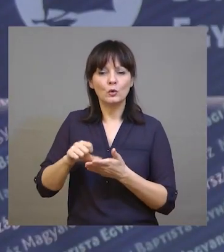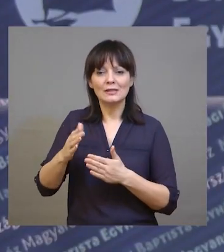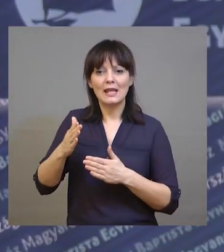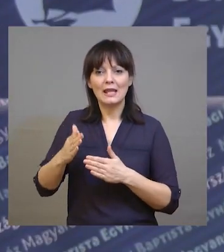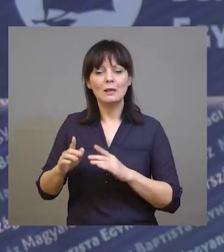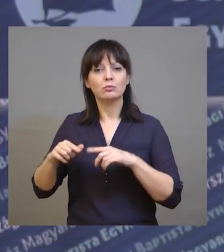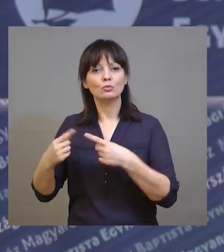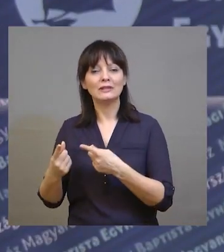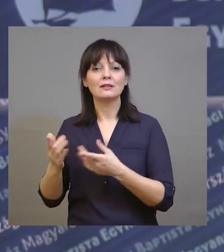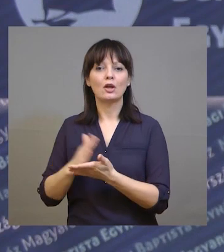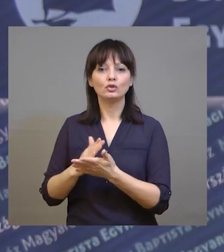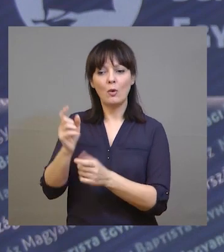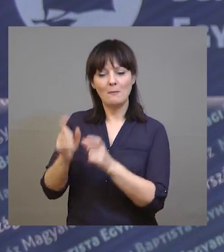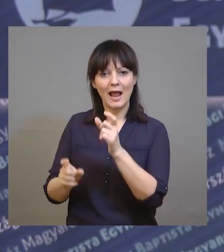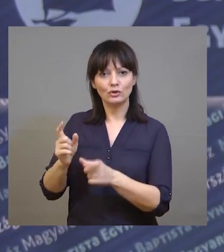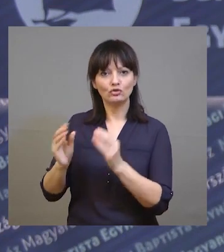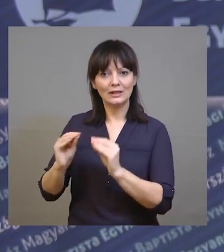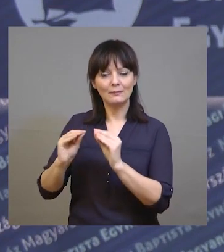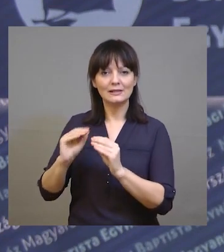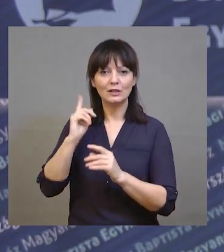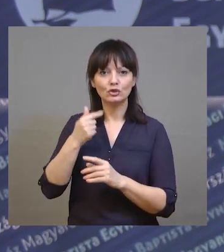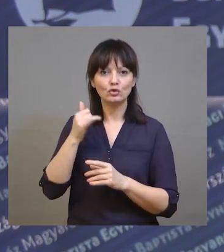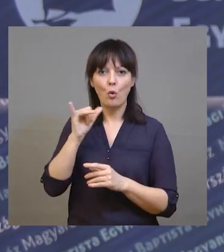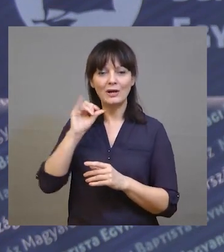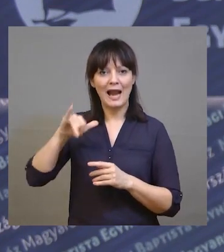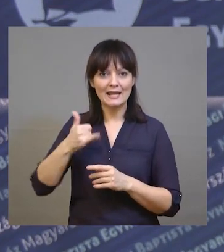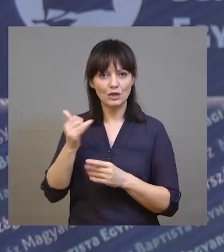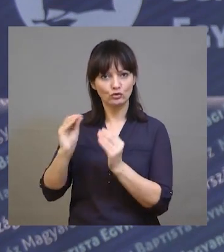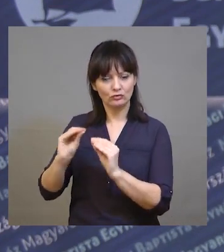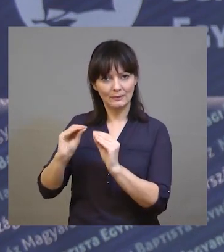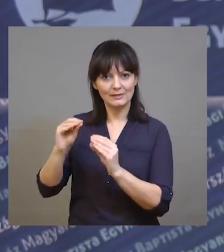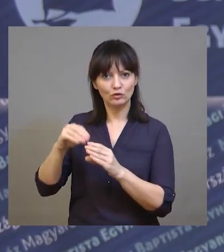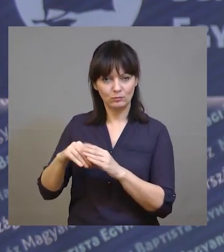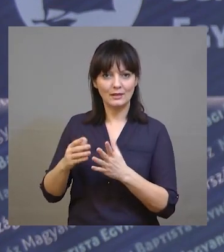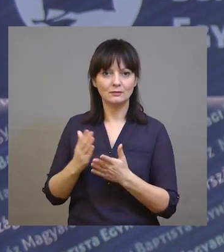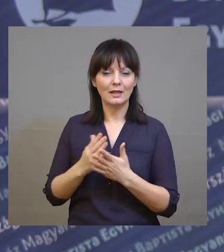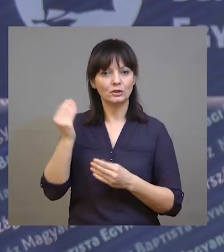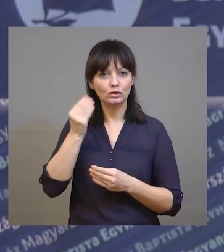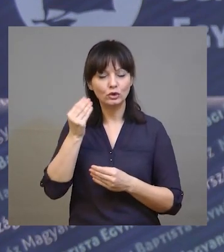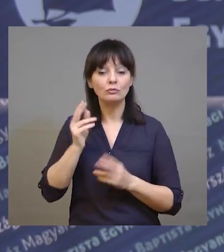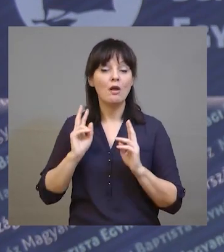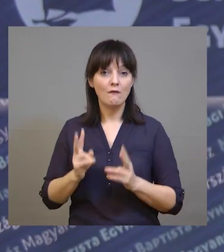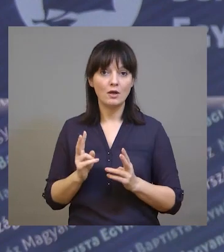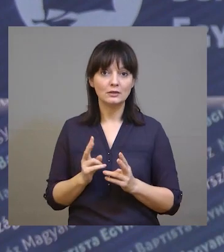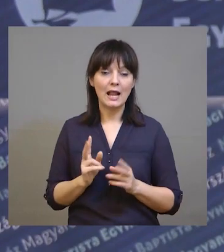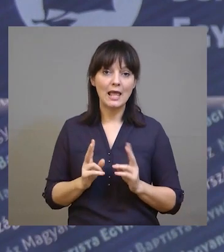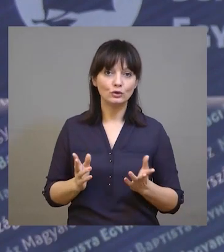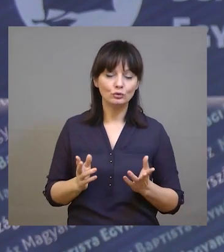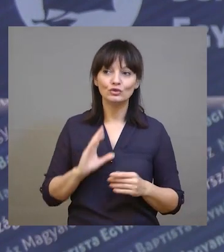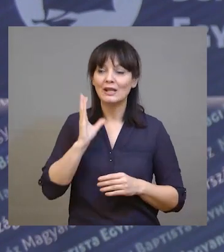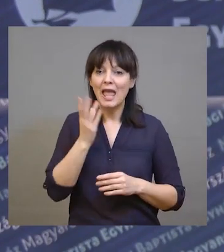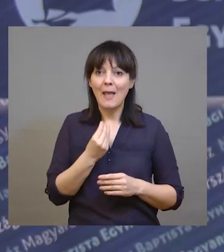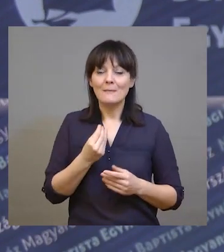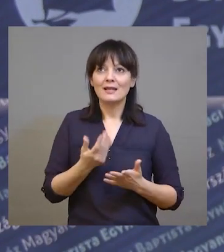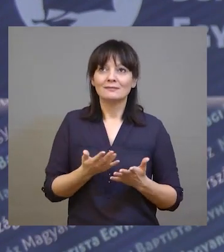egészen a középfokig, egyre több jelnyelvi tolmács kerül ki tulajdonképpen az OKS képzésből is, úgyhogy van erre